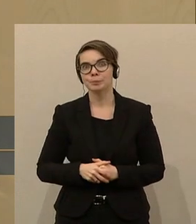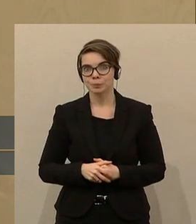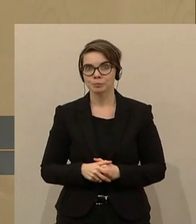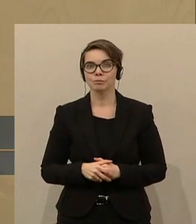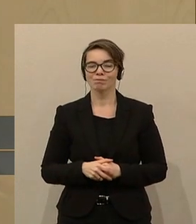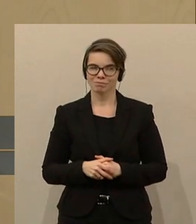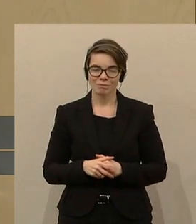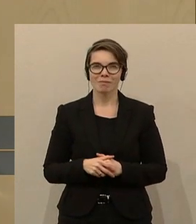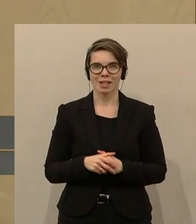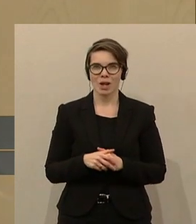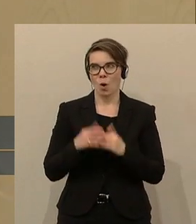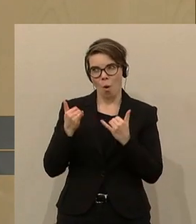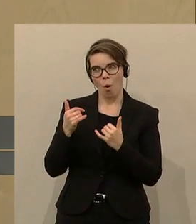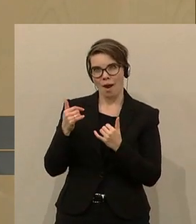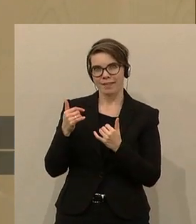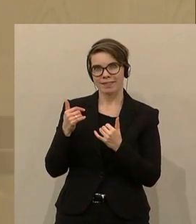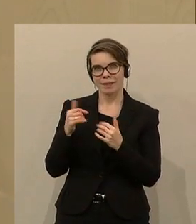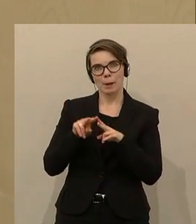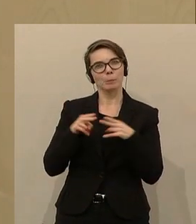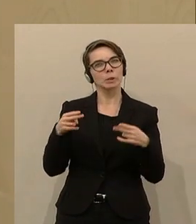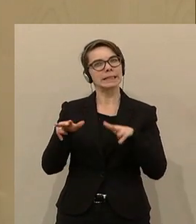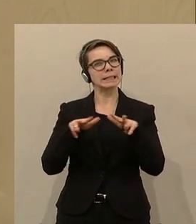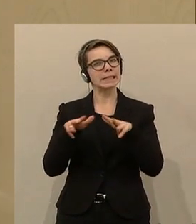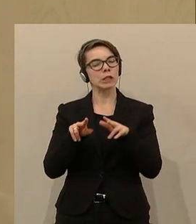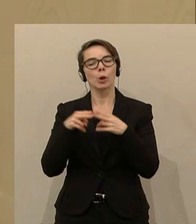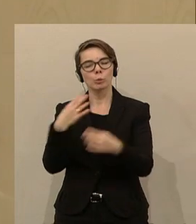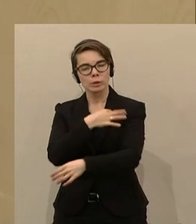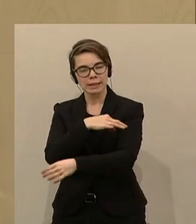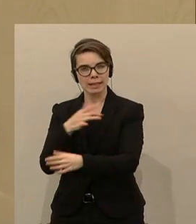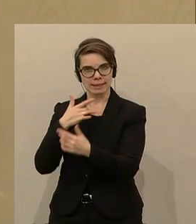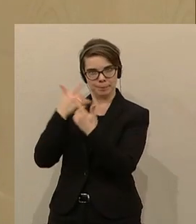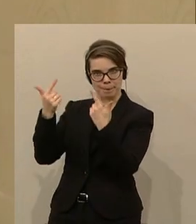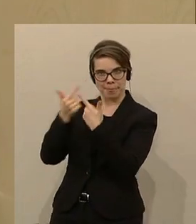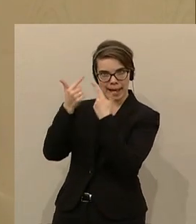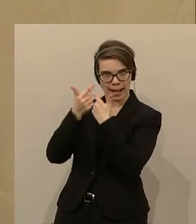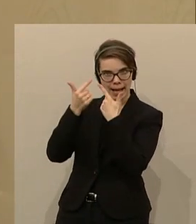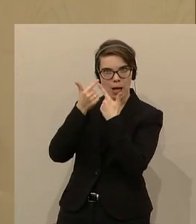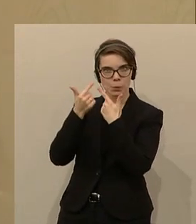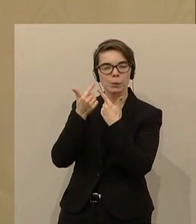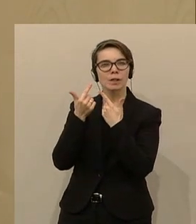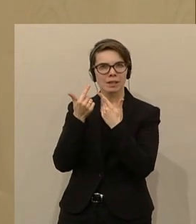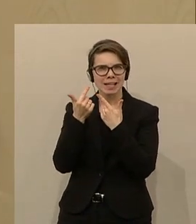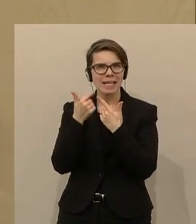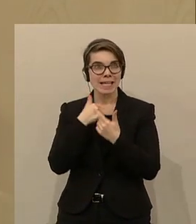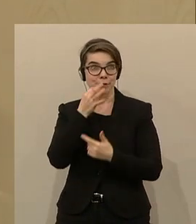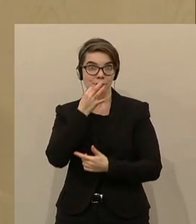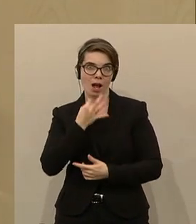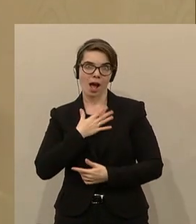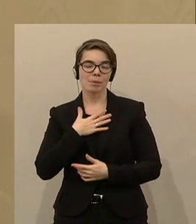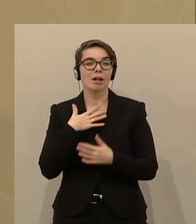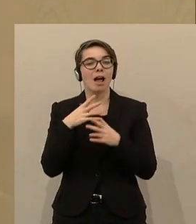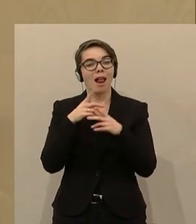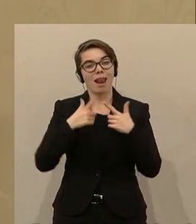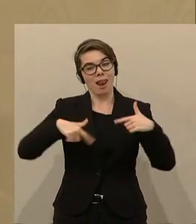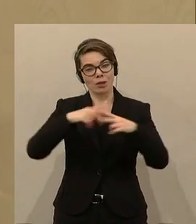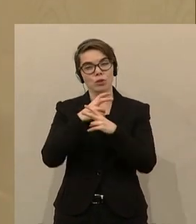Die Erklärung, die wir heute gehört haben von der Bundesregierung, vom Bundeskanzler, stellt sich die Frage, in welche Richtung wird das Land gehen? Nur